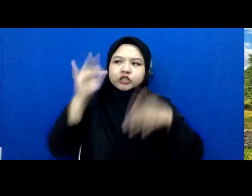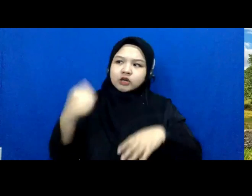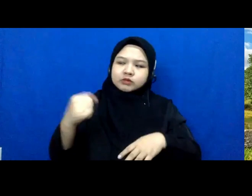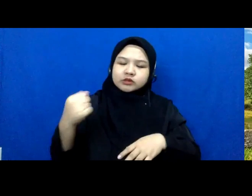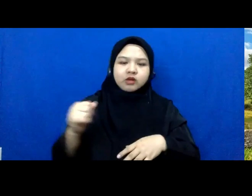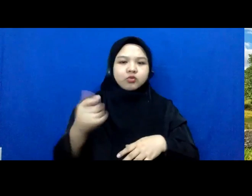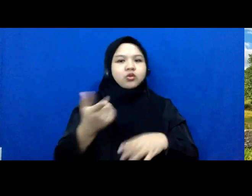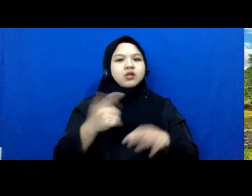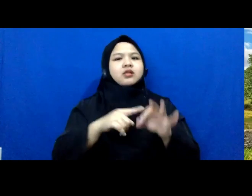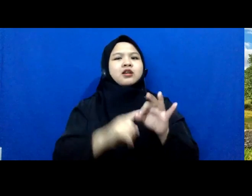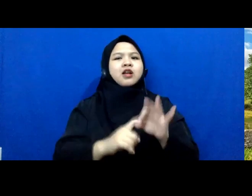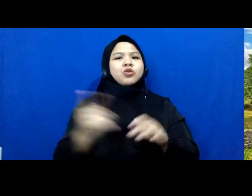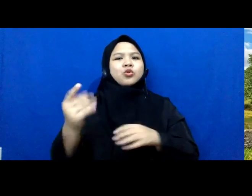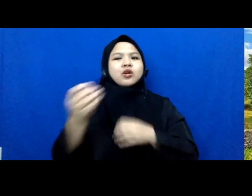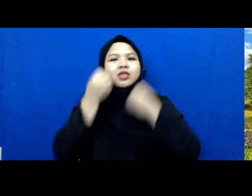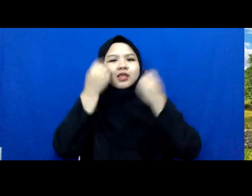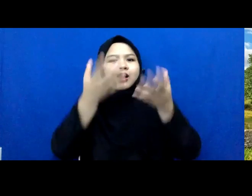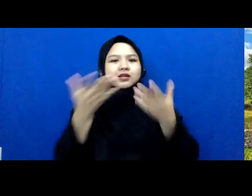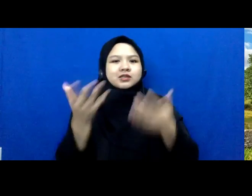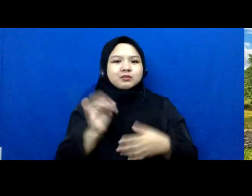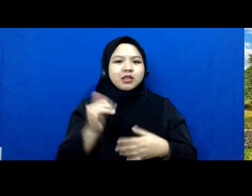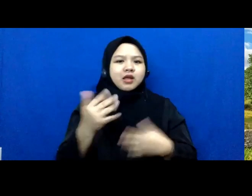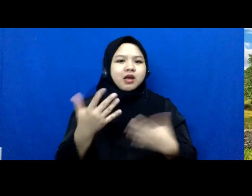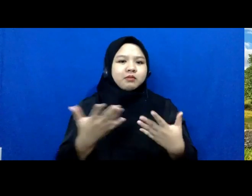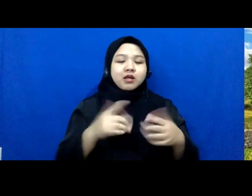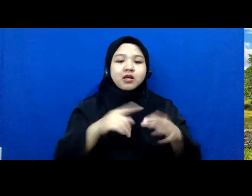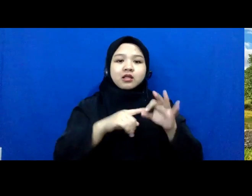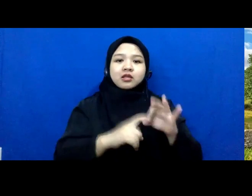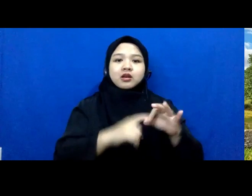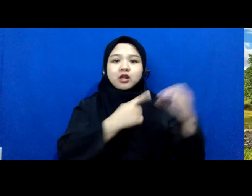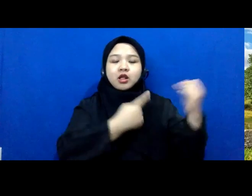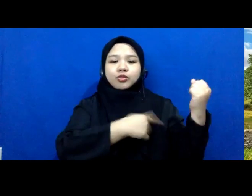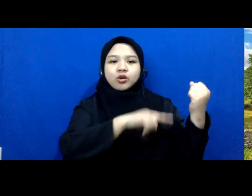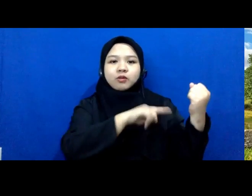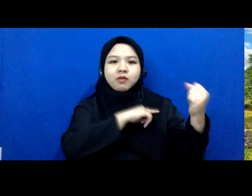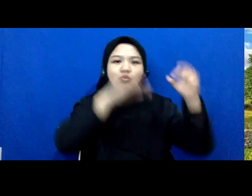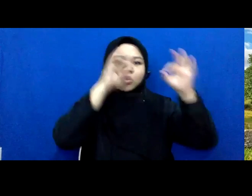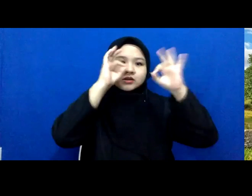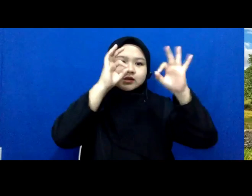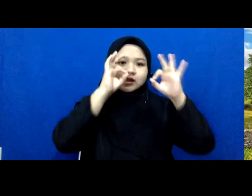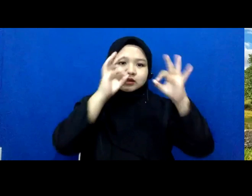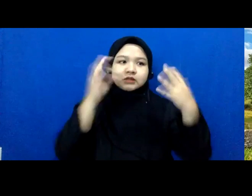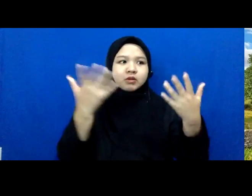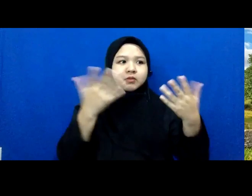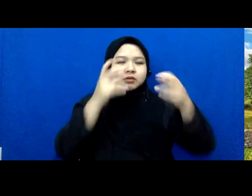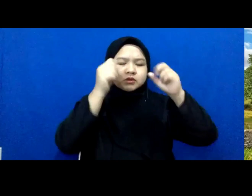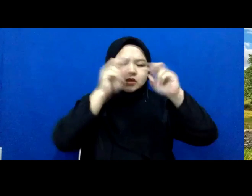berikan dan tergantung kemampuan dari saksi ini untuk mengidentifikasi